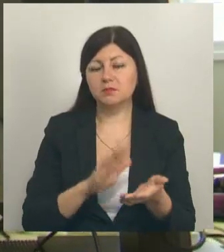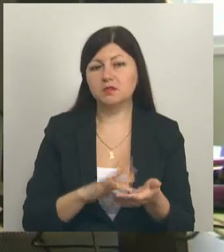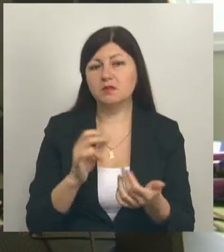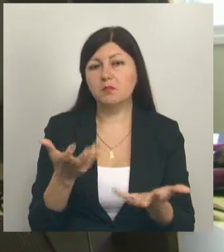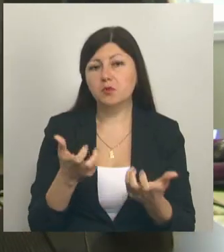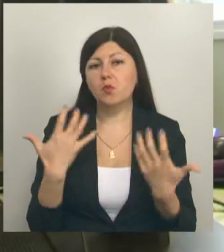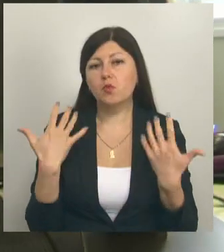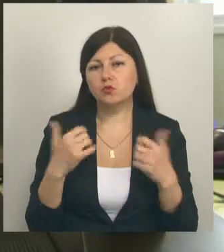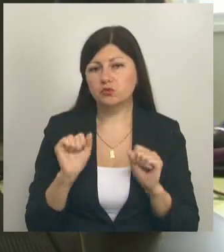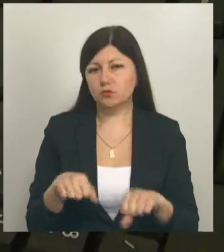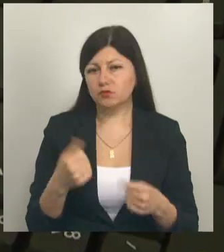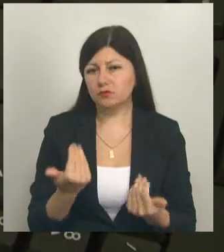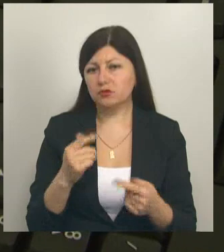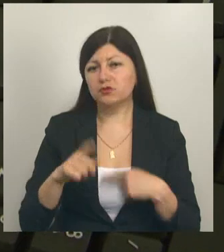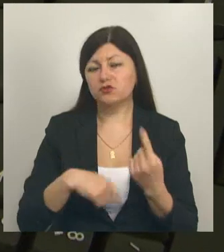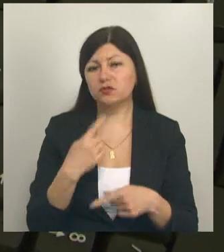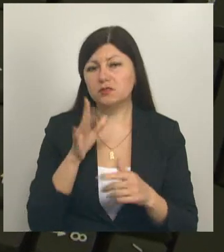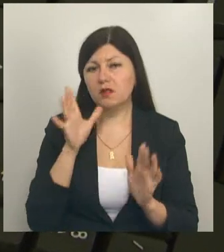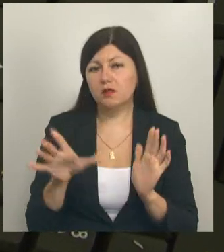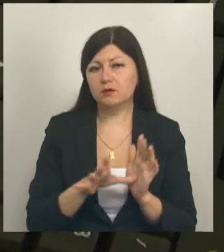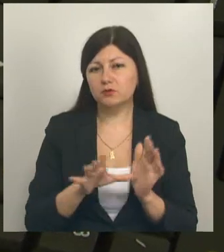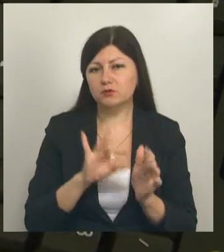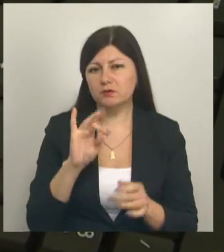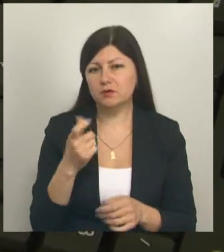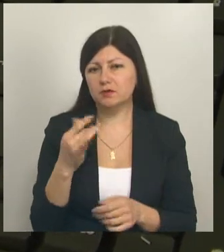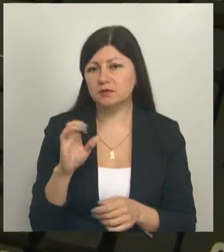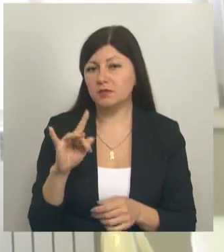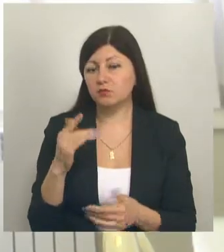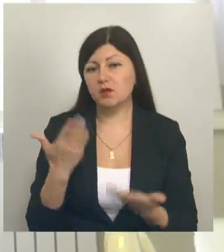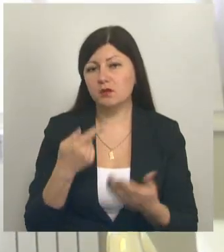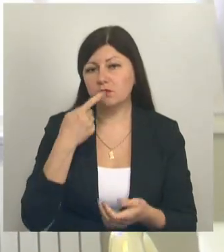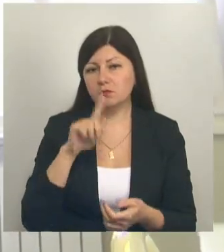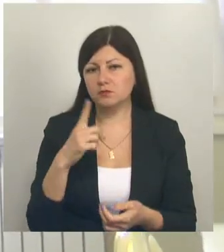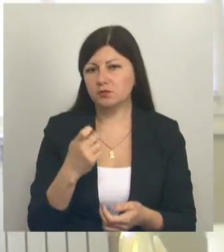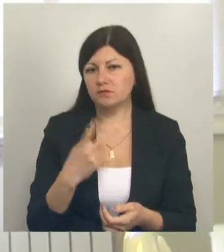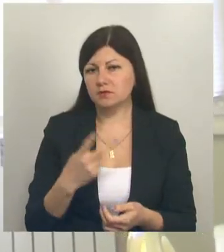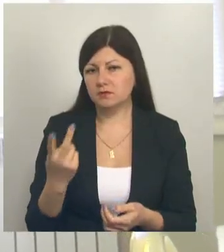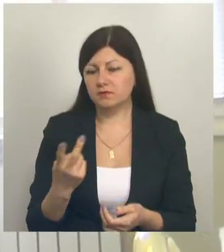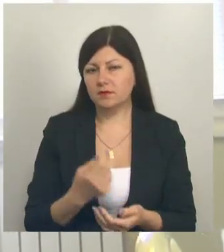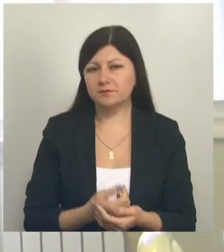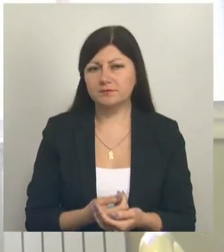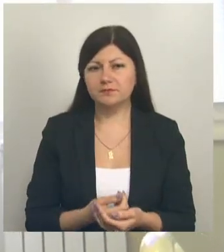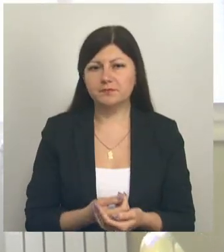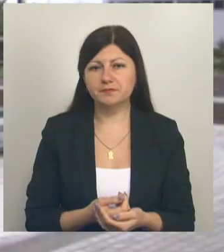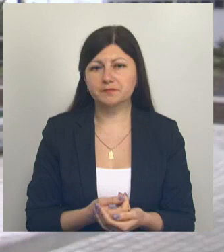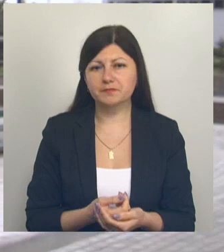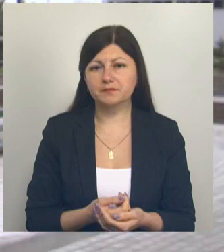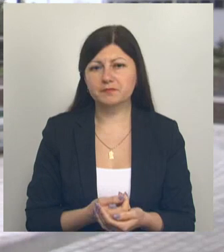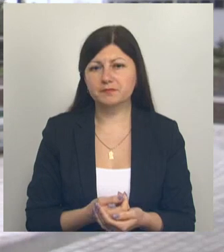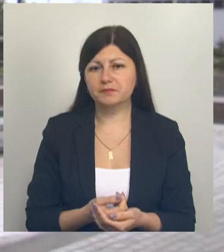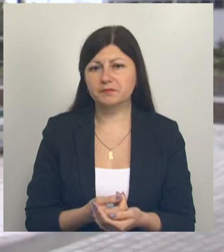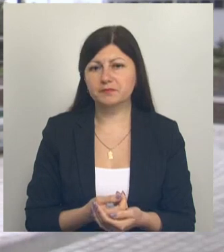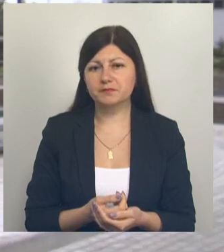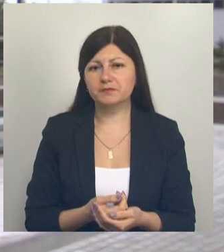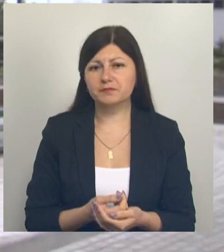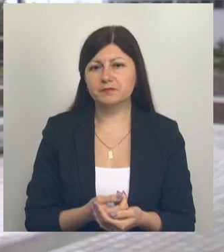можно уже привычными способами. Через электронную регистратуру и по номеру 122. Наталья Войтенко, Оксана Черных, Сергей Олегвер.